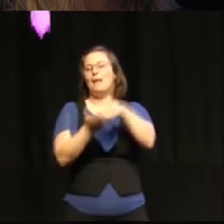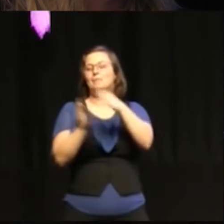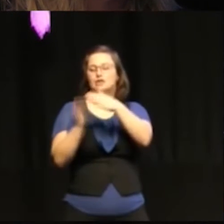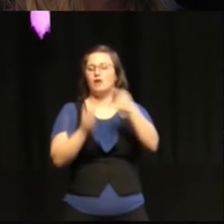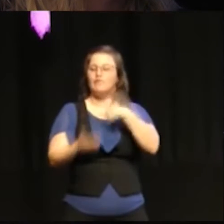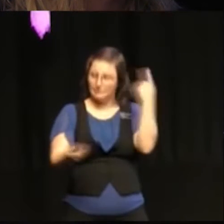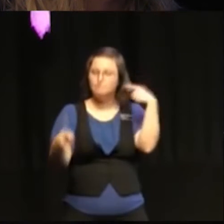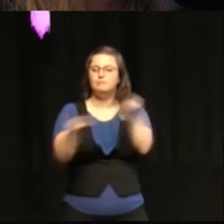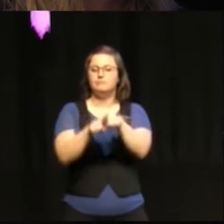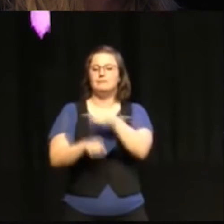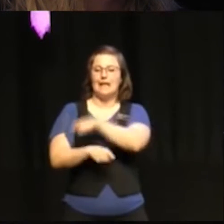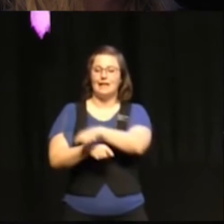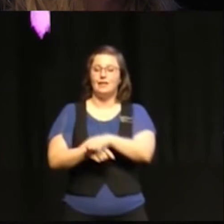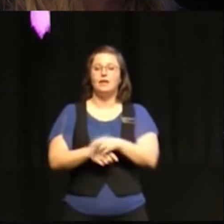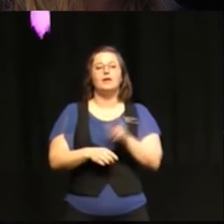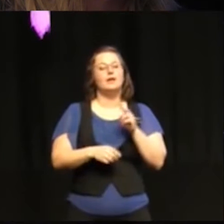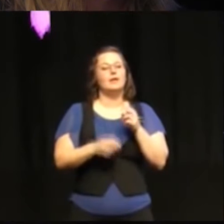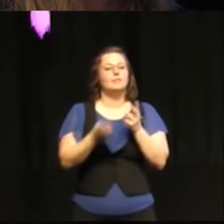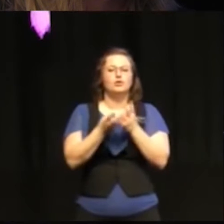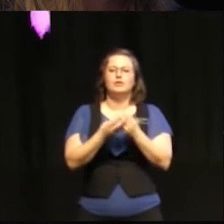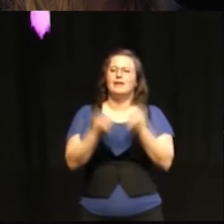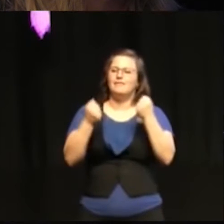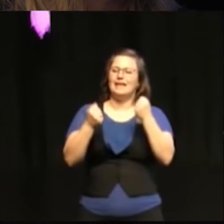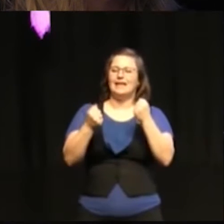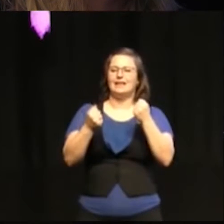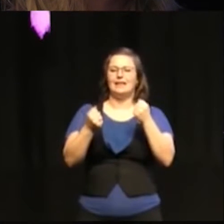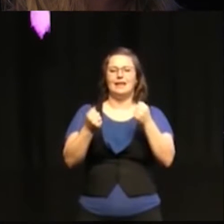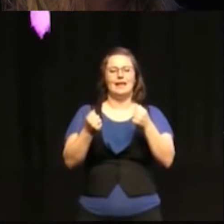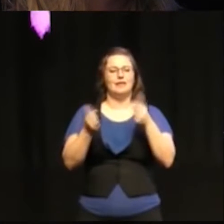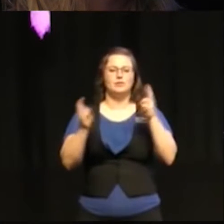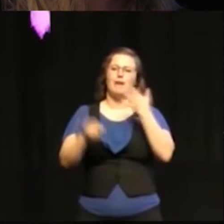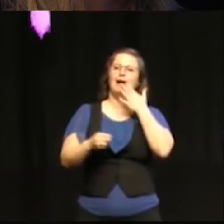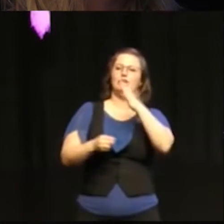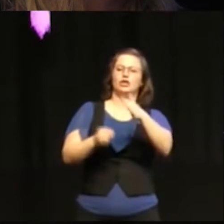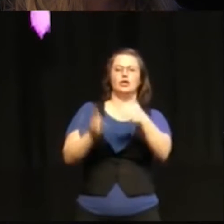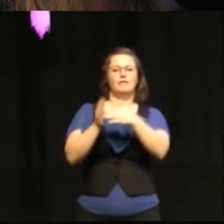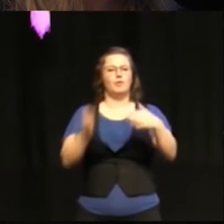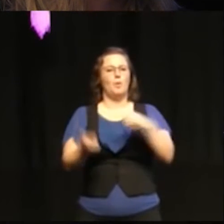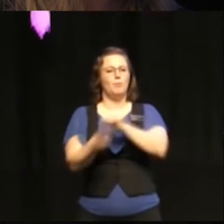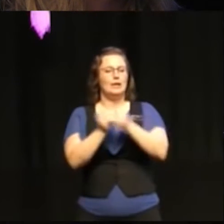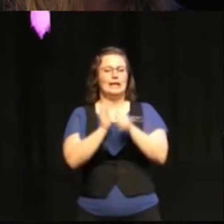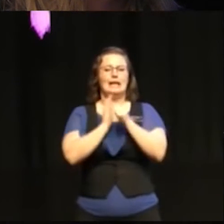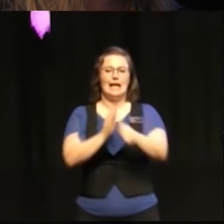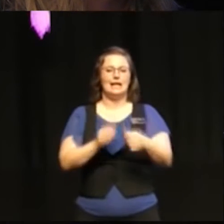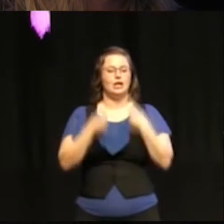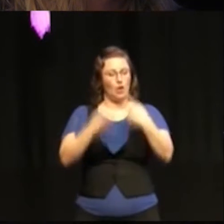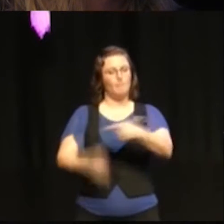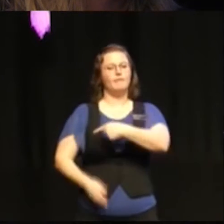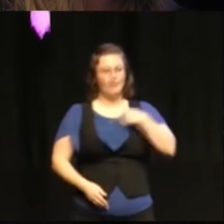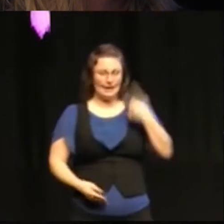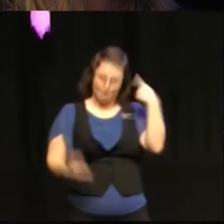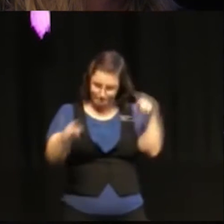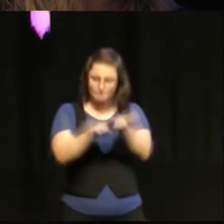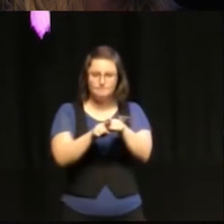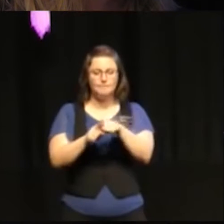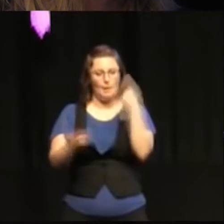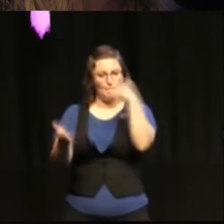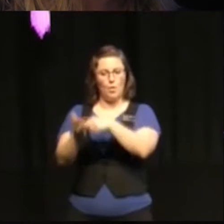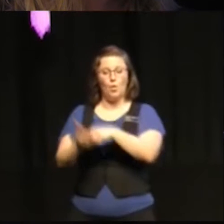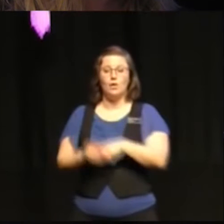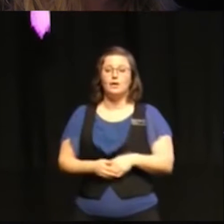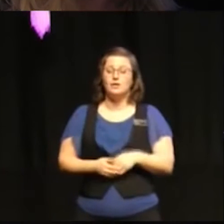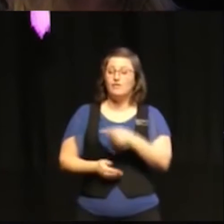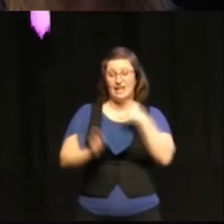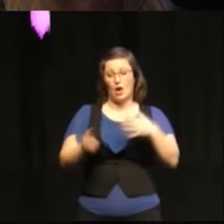från den politiska ledningen att vi direkt var ute och sa. Vi har en väldigt, som du säger, lång historia av hållbarhetsarbete i